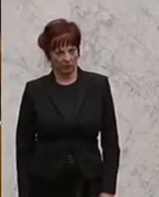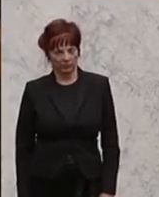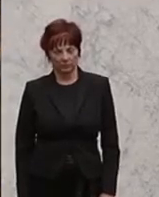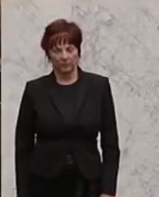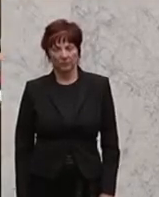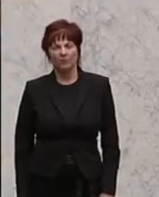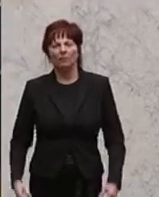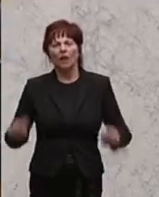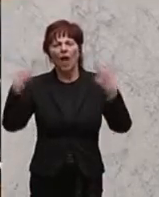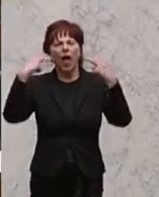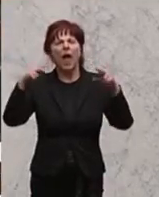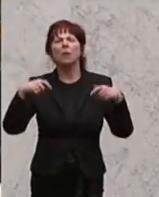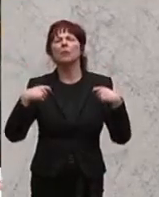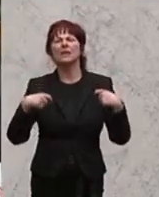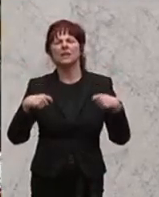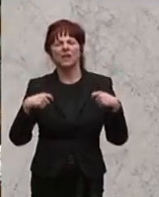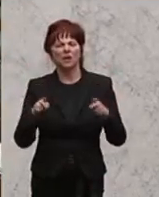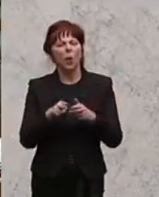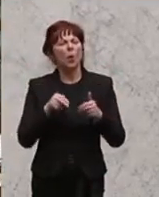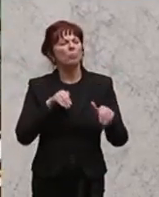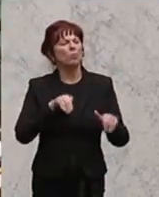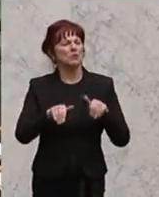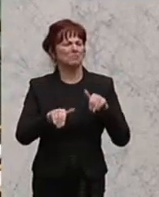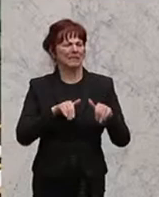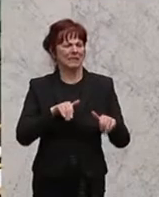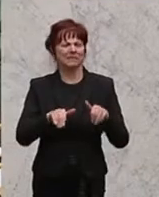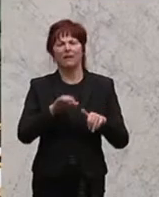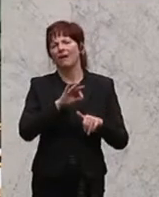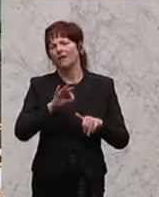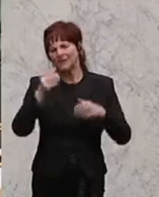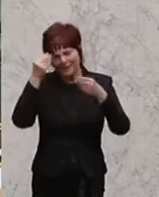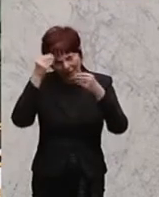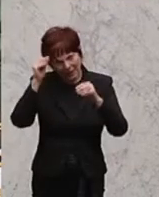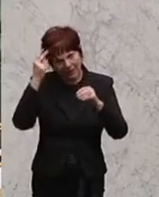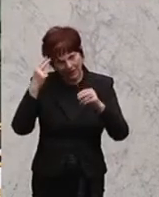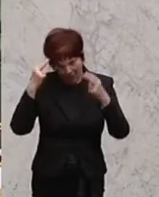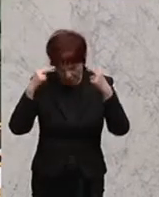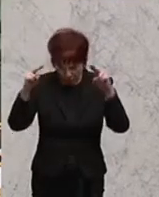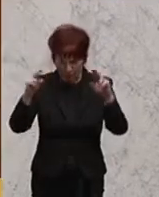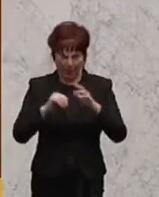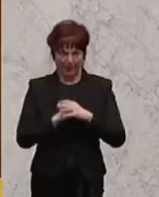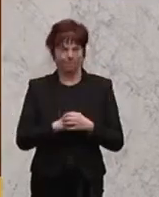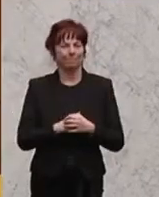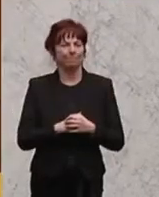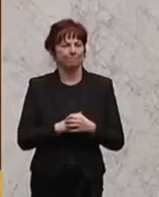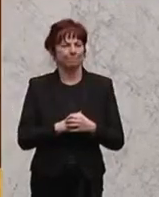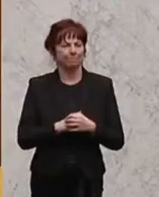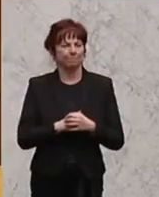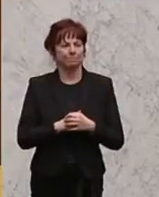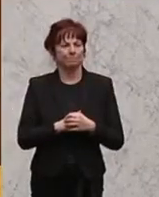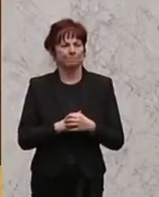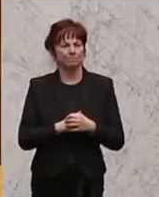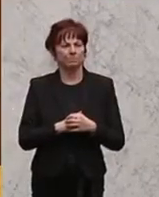Herr Präsident, Herr Bundesminister, meine sehr geehrten Damen und Herren, wie bei so